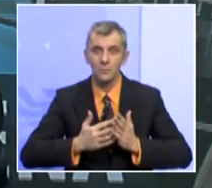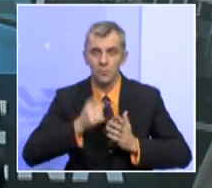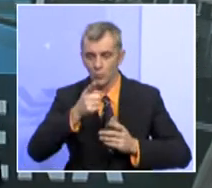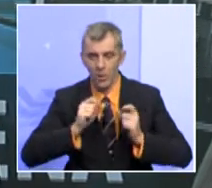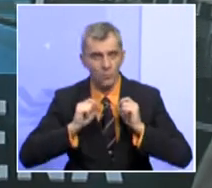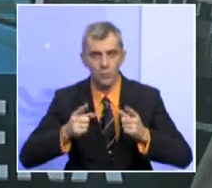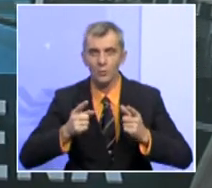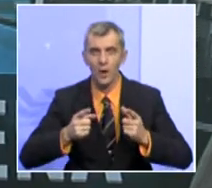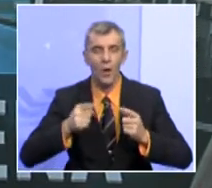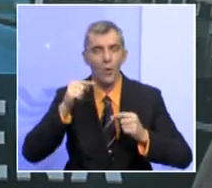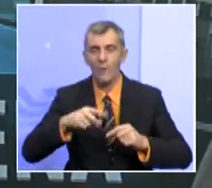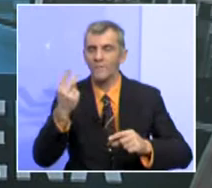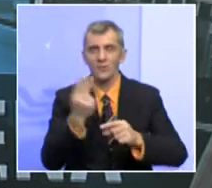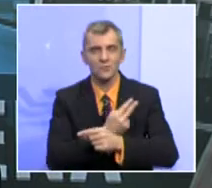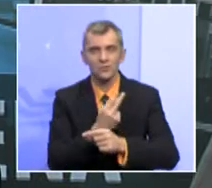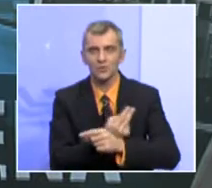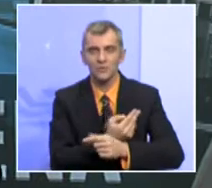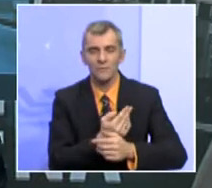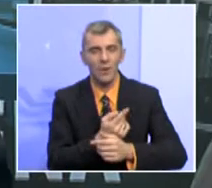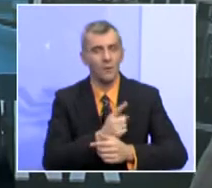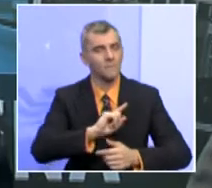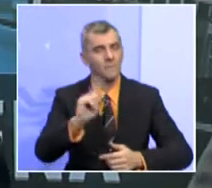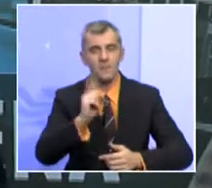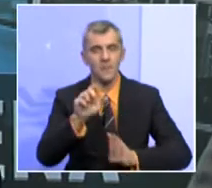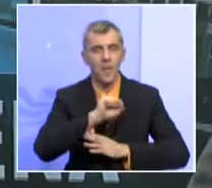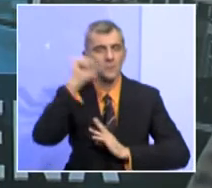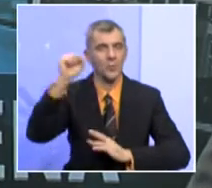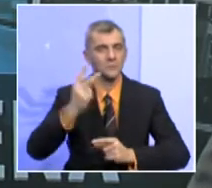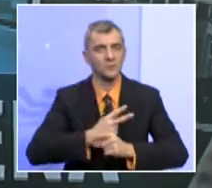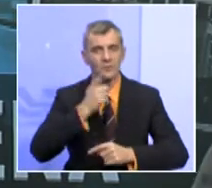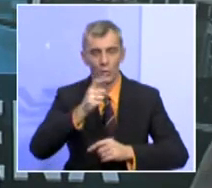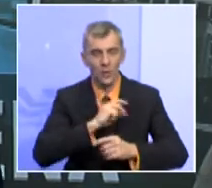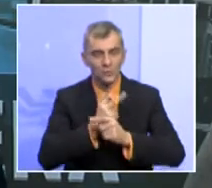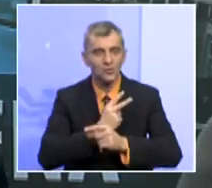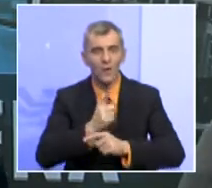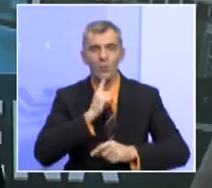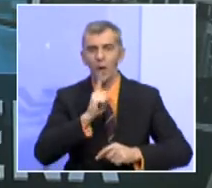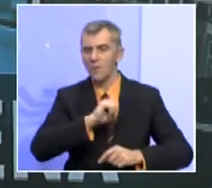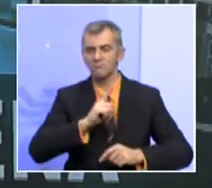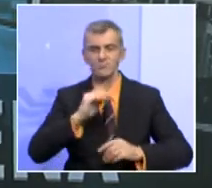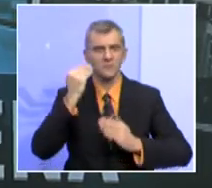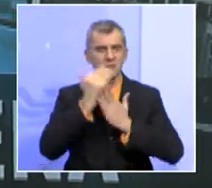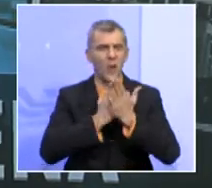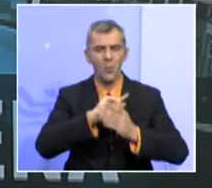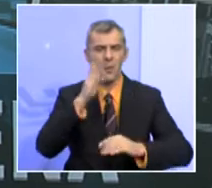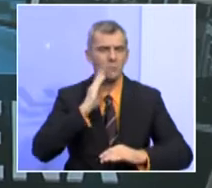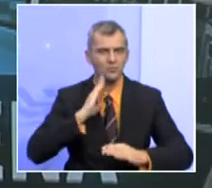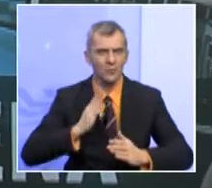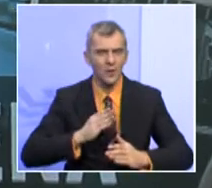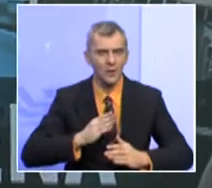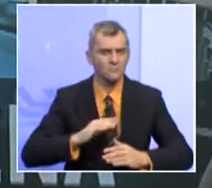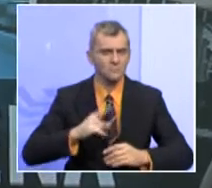poruka da ova zemlja nije demokratska zemlja, da je to zemlja u kojoj ne vladaju zakoni, da je to zemlja u kojoj vlada